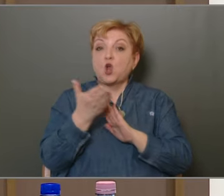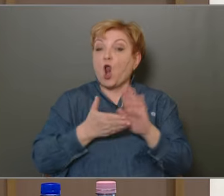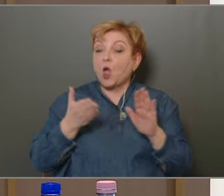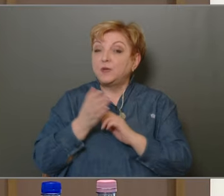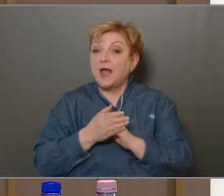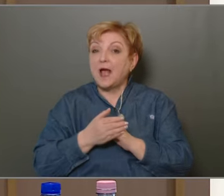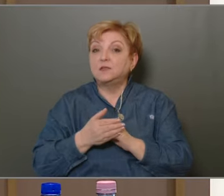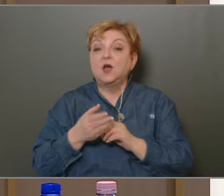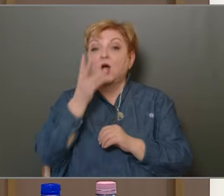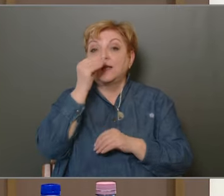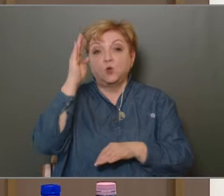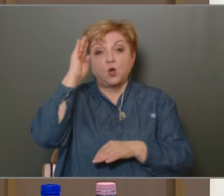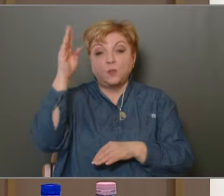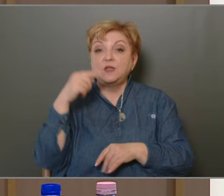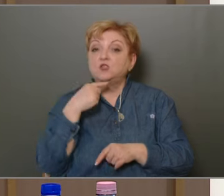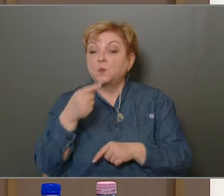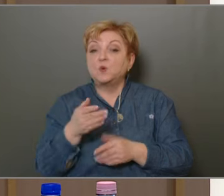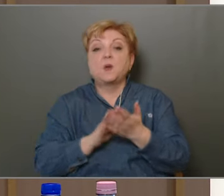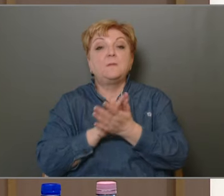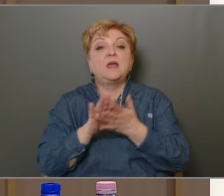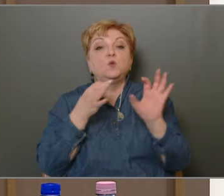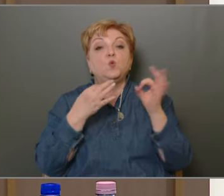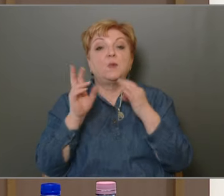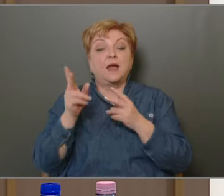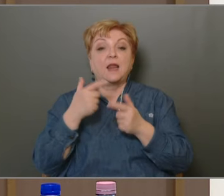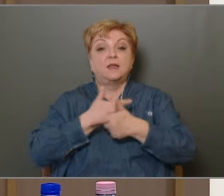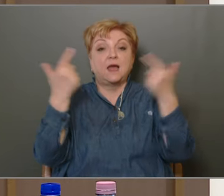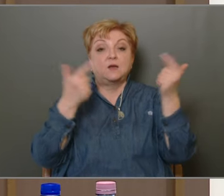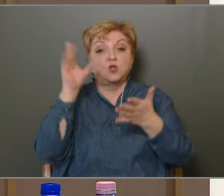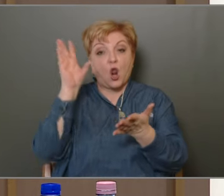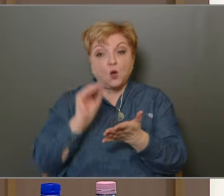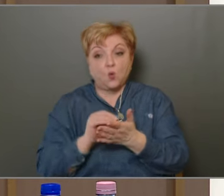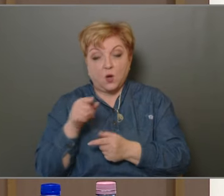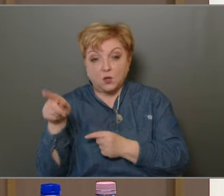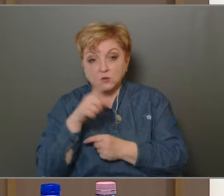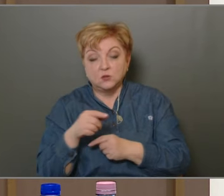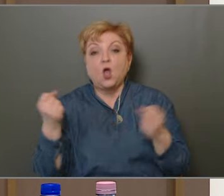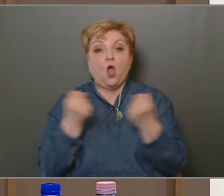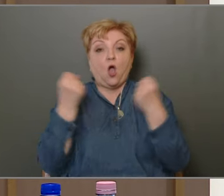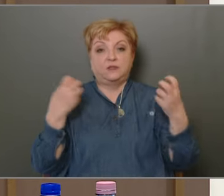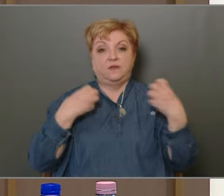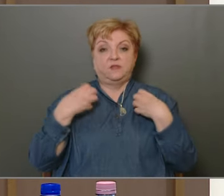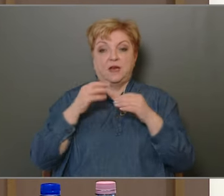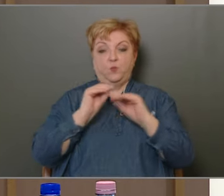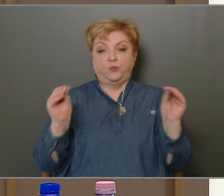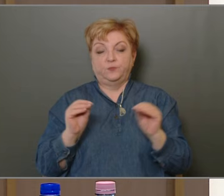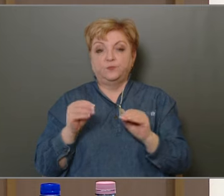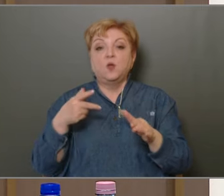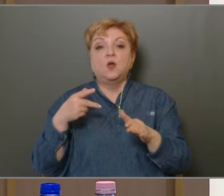kapitányság mondja azt, hogy milyen ügyben kellene tájékoztatnunk a lakókat És akkor ebben aktív szerepet vállalunk